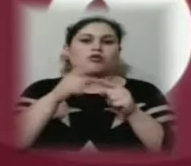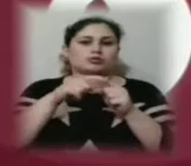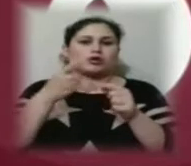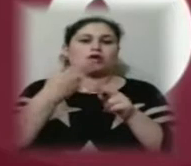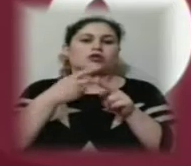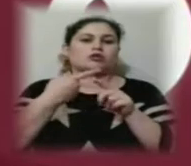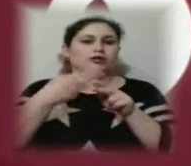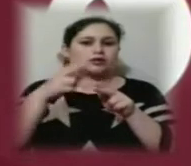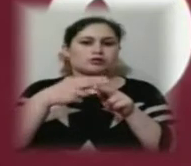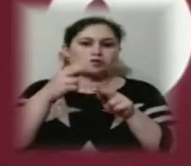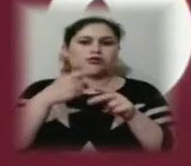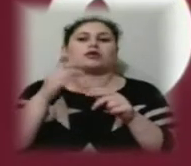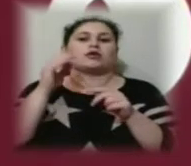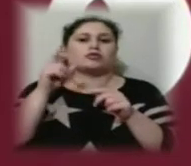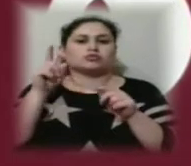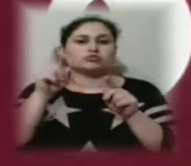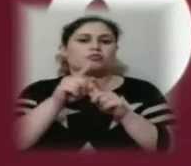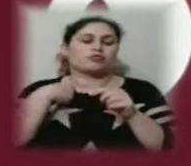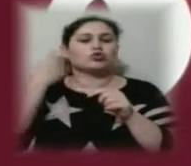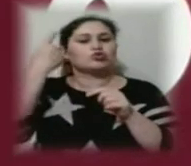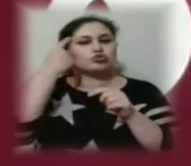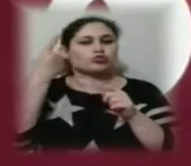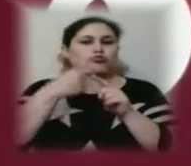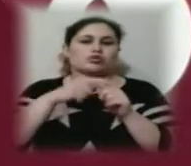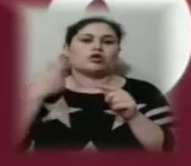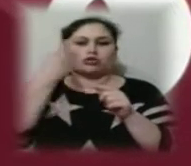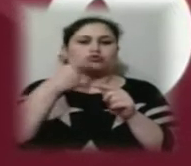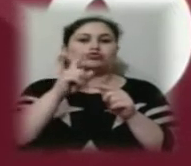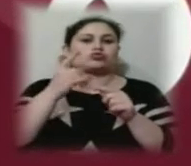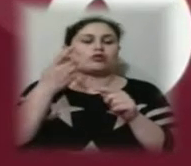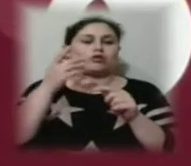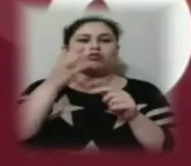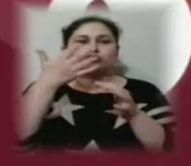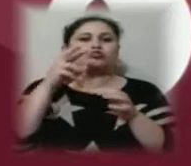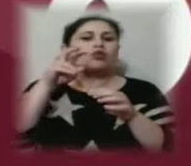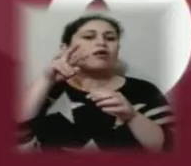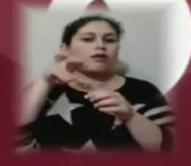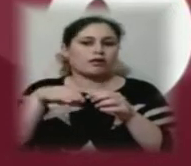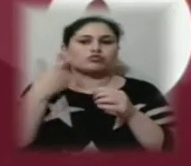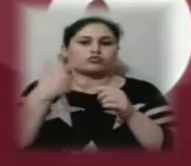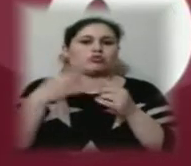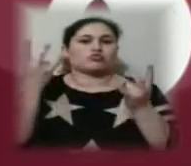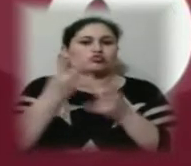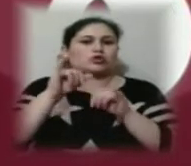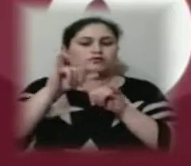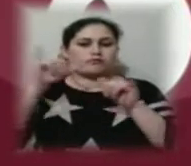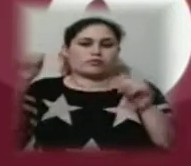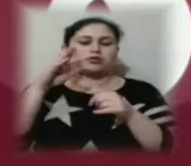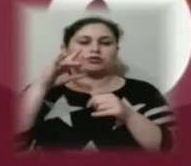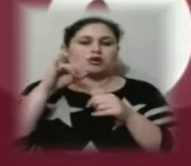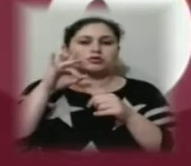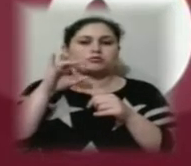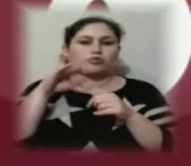кредиту європейською структурою. Тому що ми вважаємо, що перш за все, я особисто на цьому